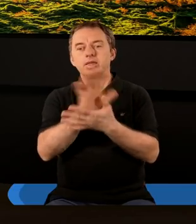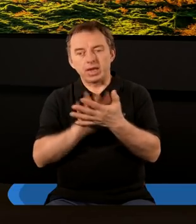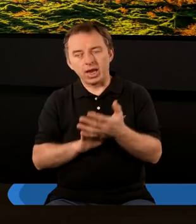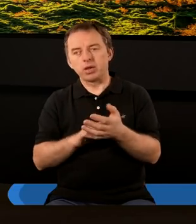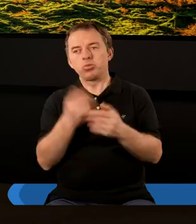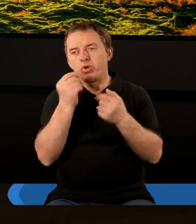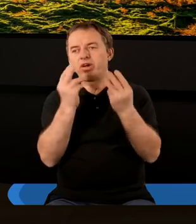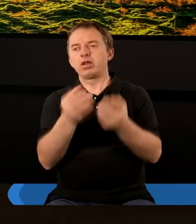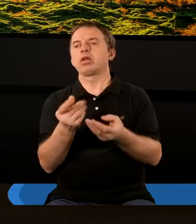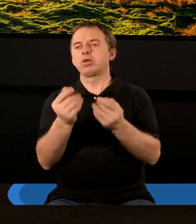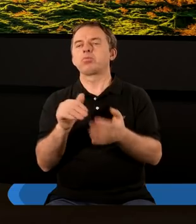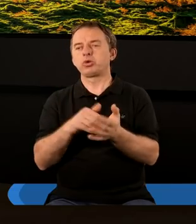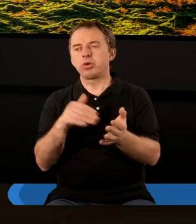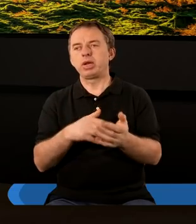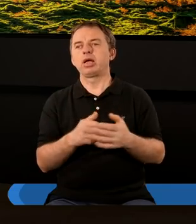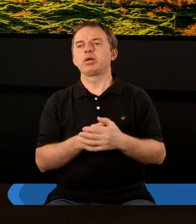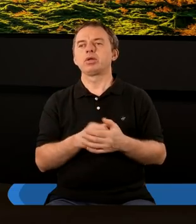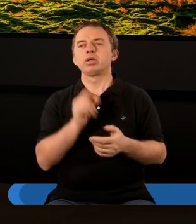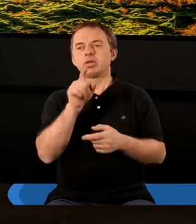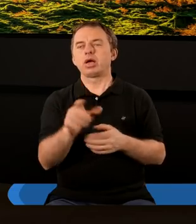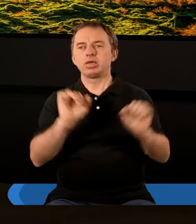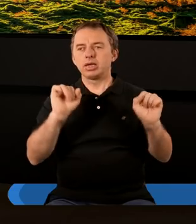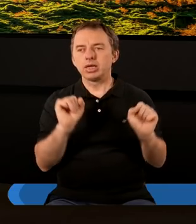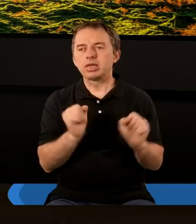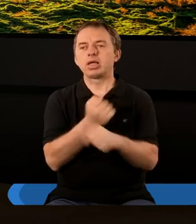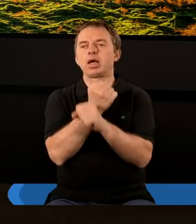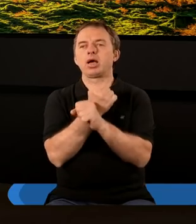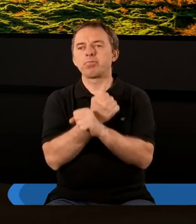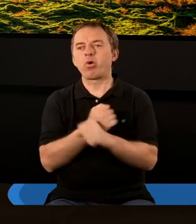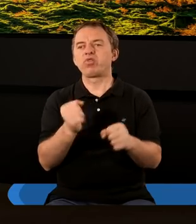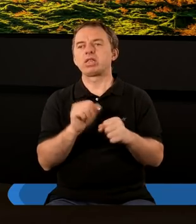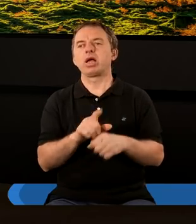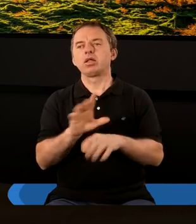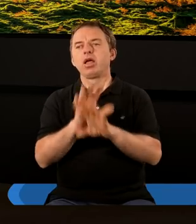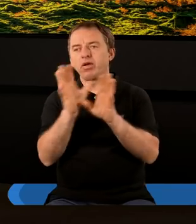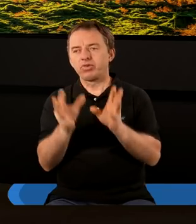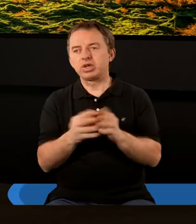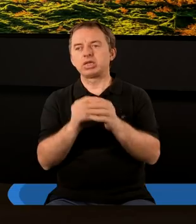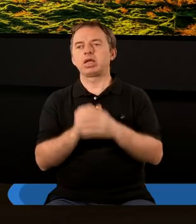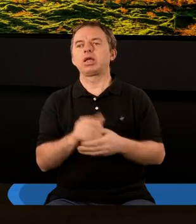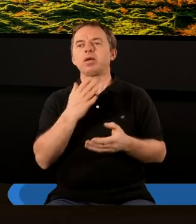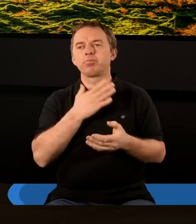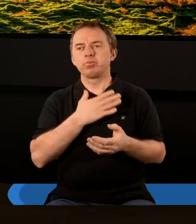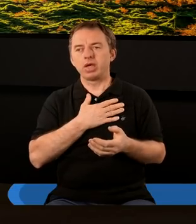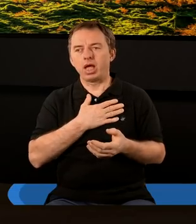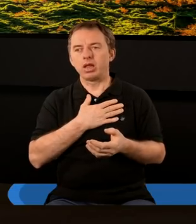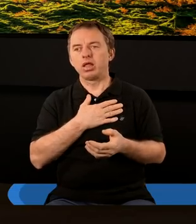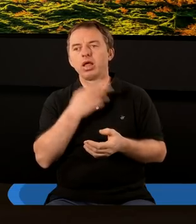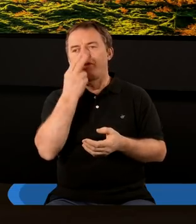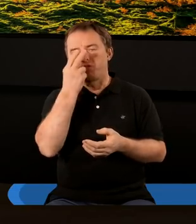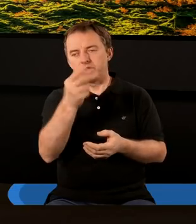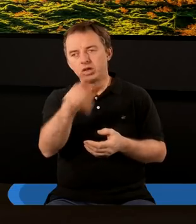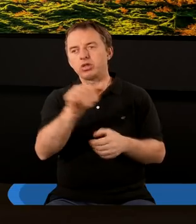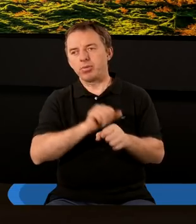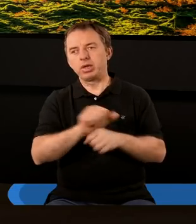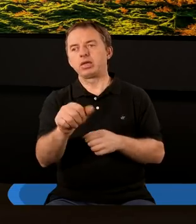ważna, tak istotna i tak niesamowita, że wszyscy mieli, widzieli,